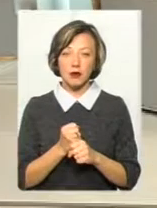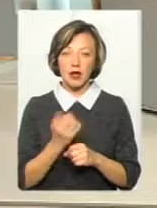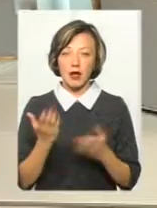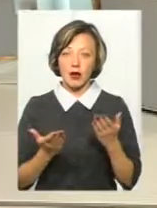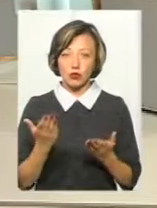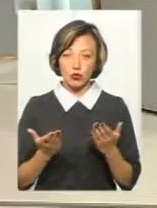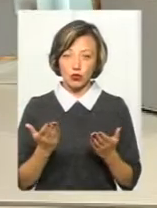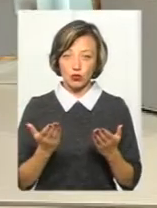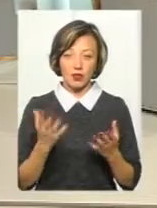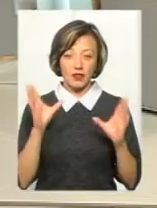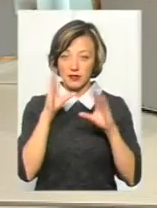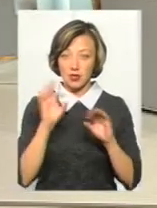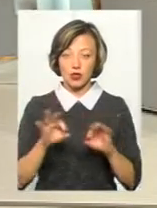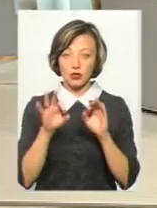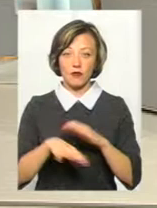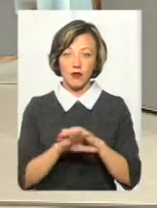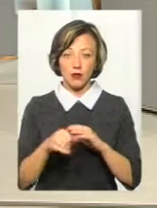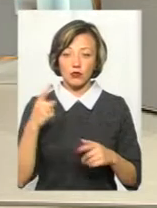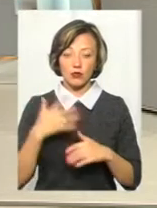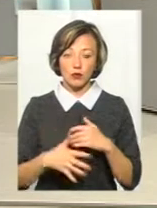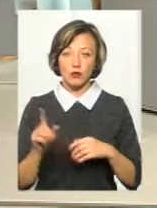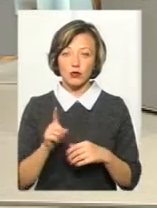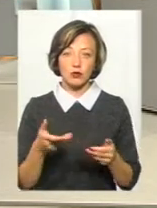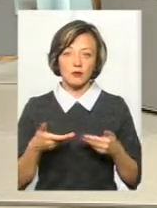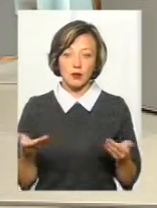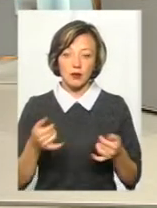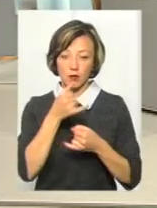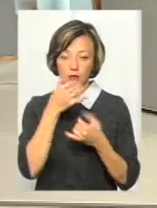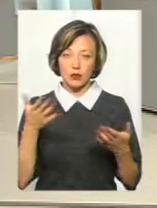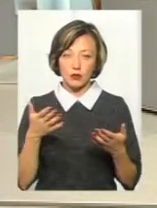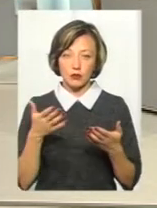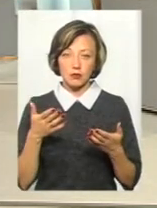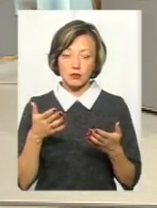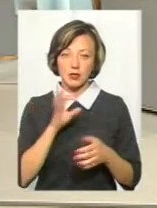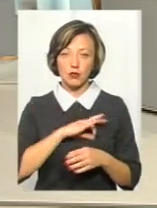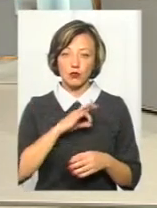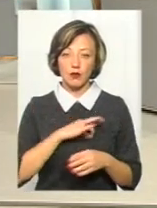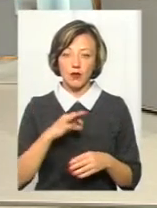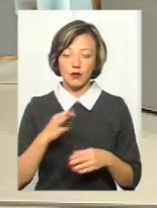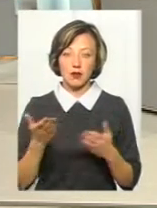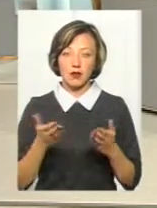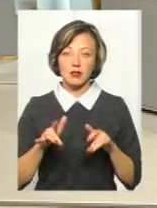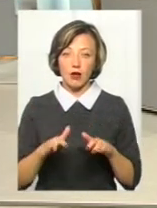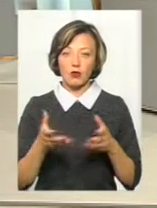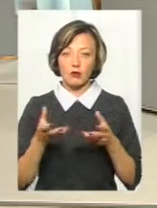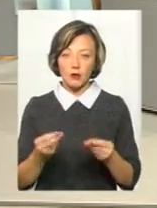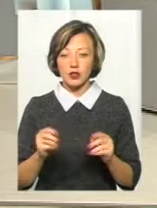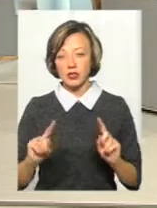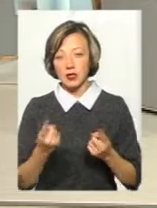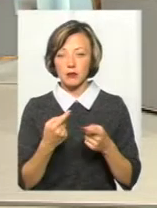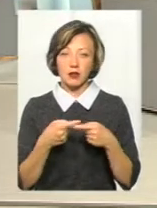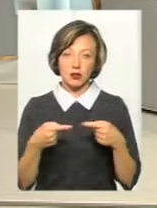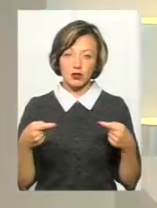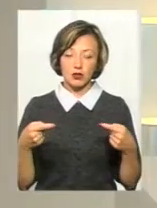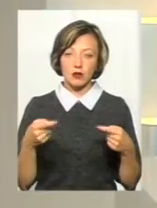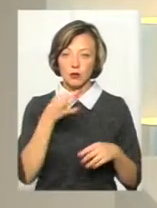Якщо при цьому вони ще не встигли нічого використати, зрозуміло, що ми не можемо до них застосувати якийсь заход впливу, затримання, чи